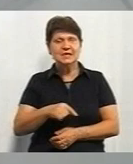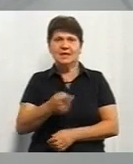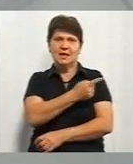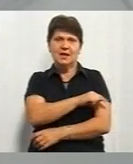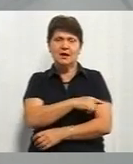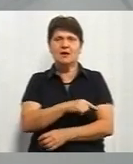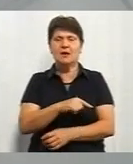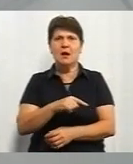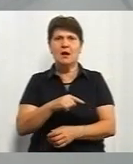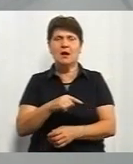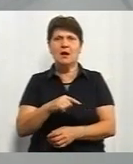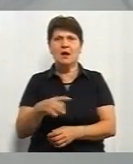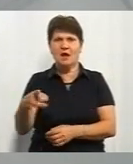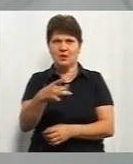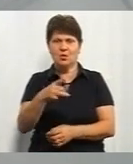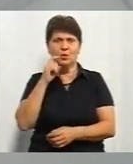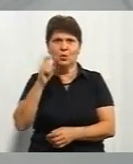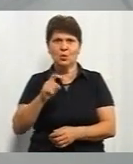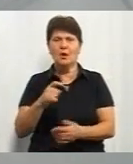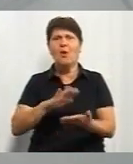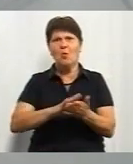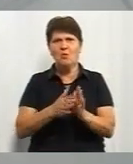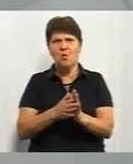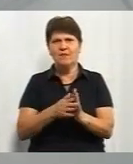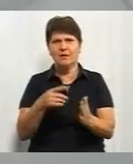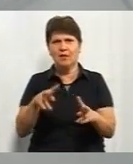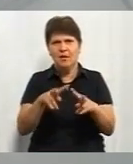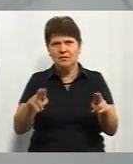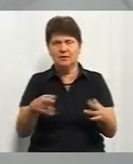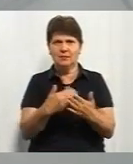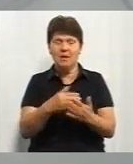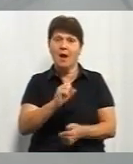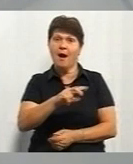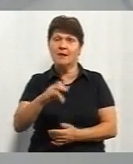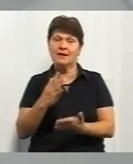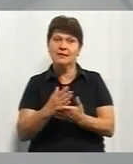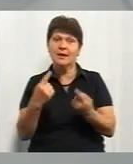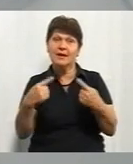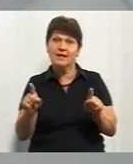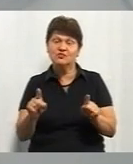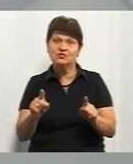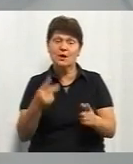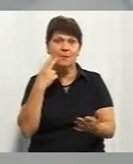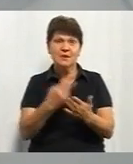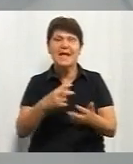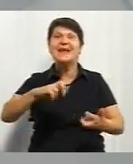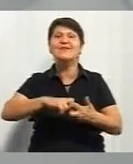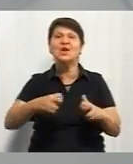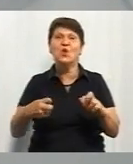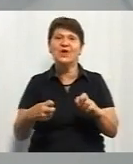умови приблизно однакові, констатує журналістка в фільмі. Але є інший приклад, зокрема, на Івано